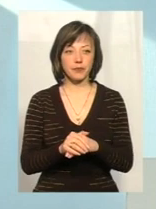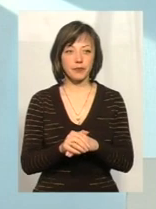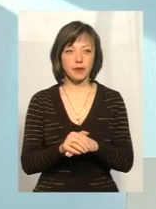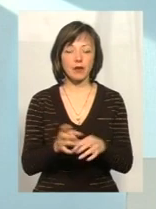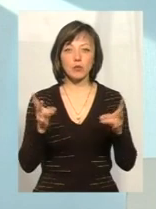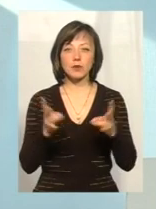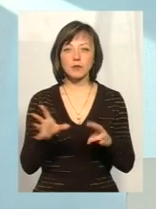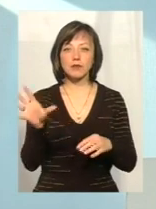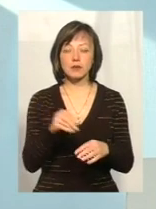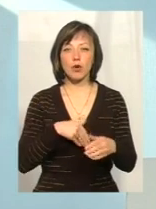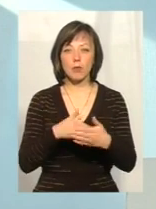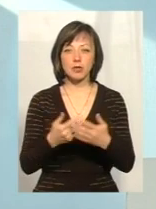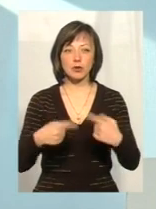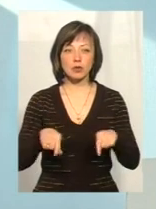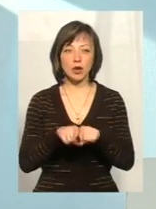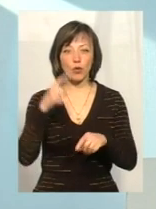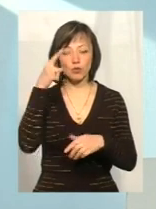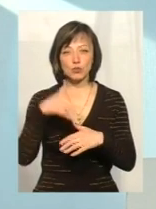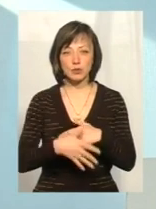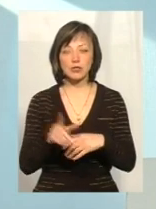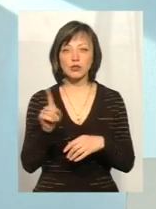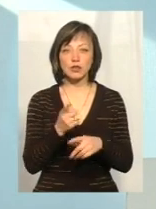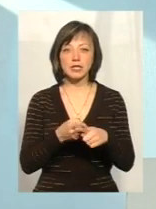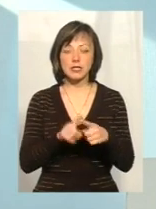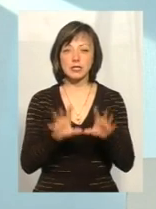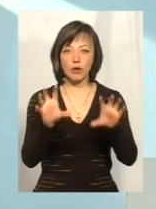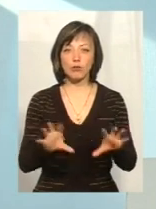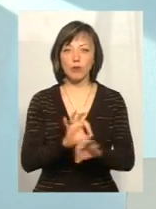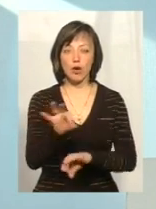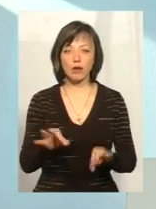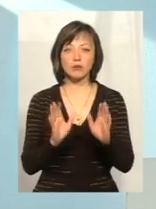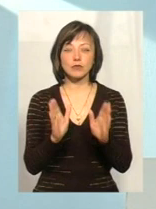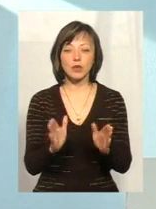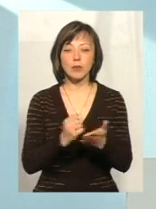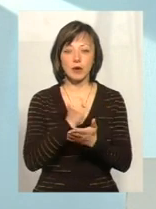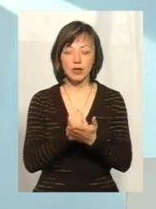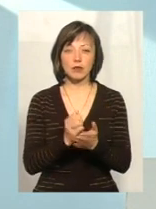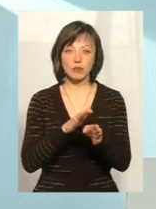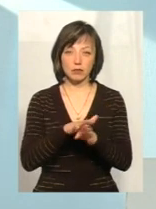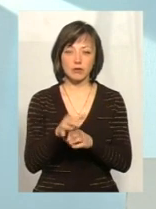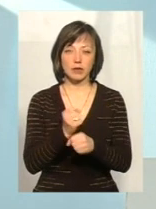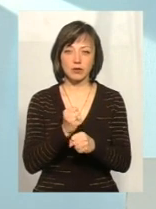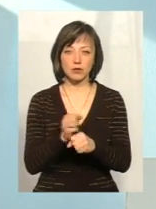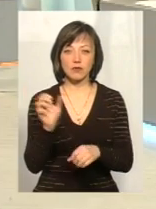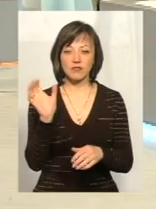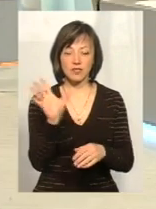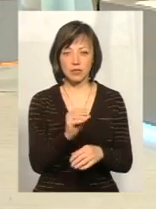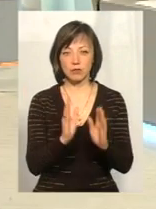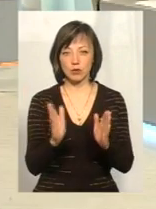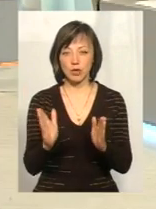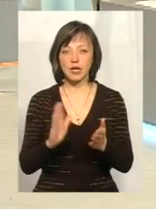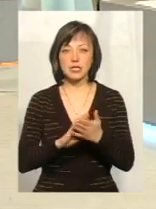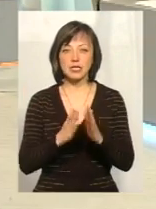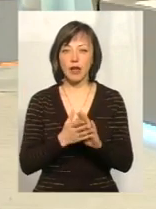випадку потрібно всім громадським організаціям розуміти, що ці законопроекти будуть, якщо вони прийняті, вони торпнуться кожного. І